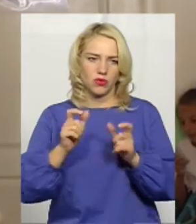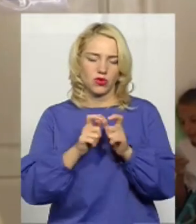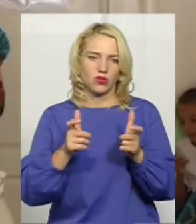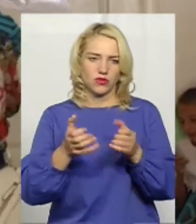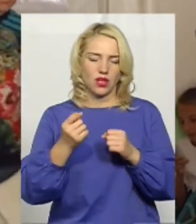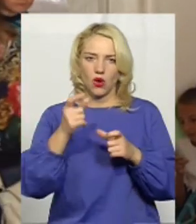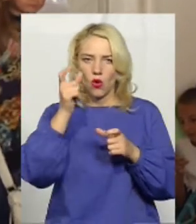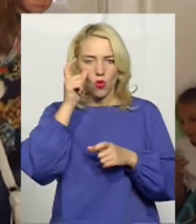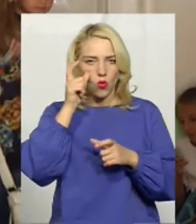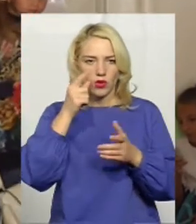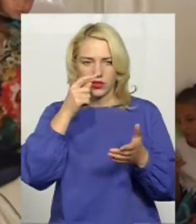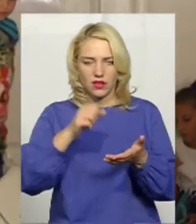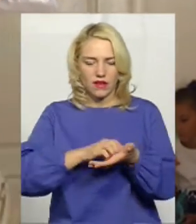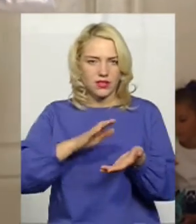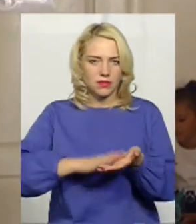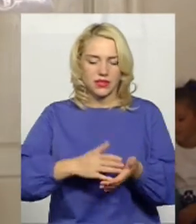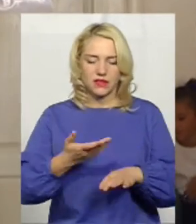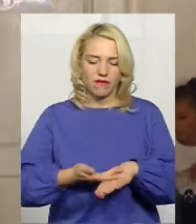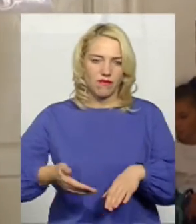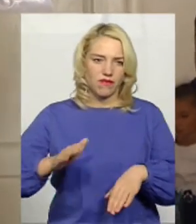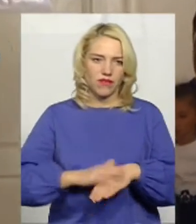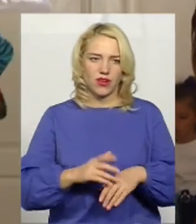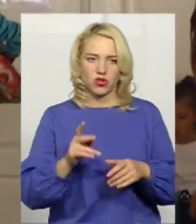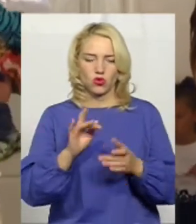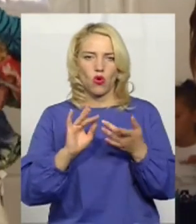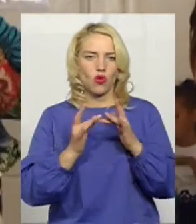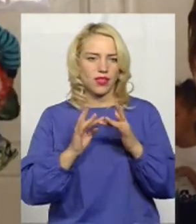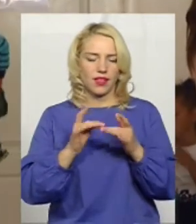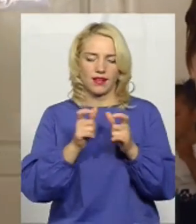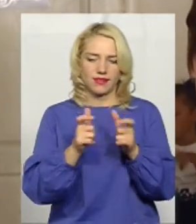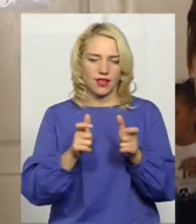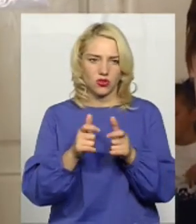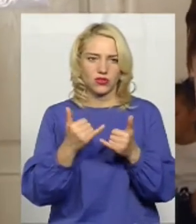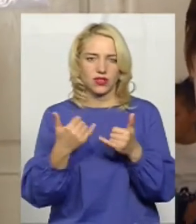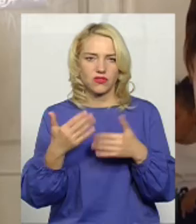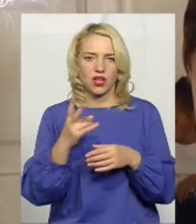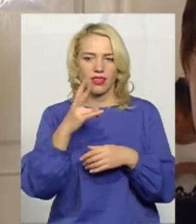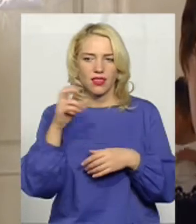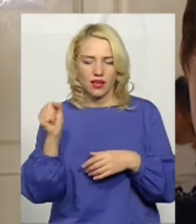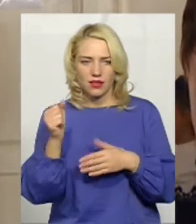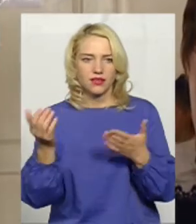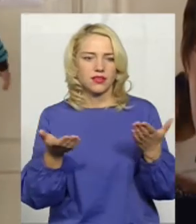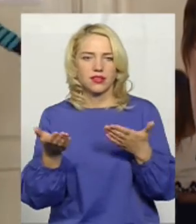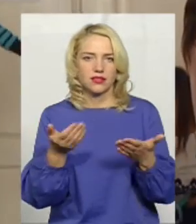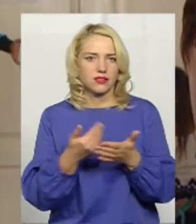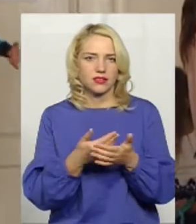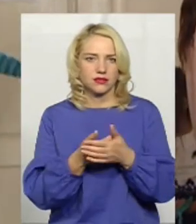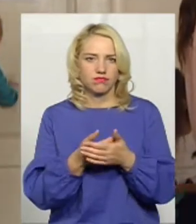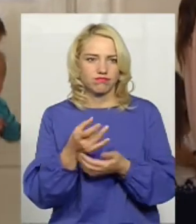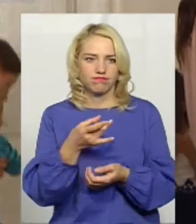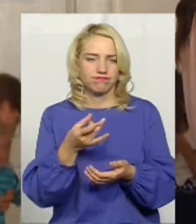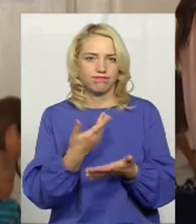окуліста дуже важко записатися, що онлайн талончики зараз виходять на 18